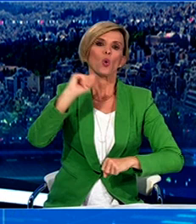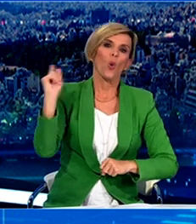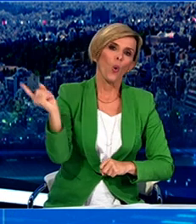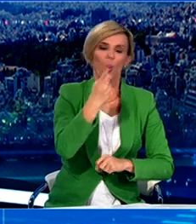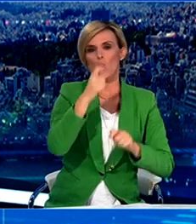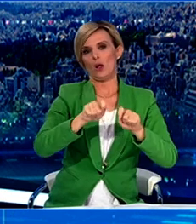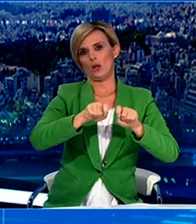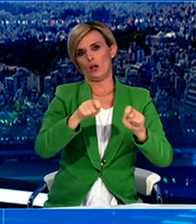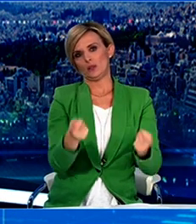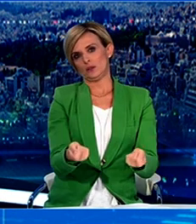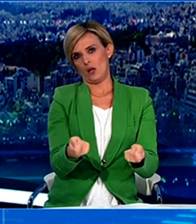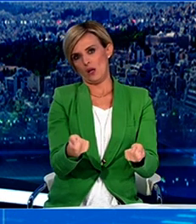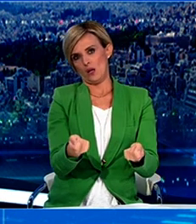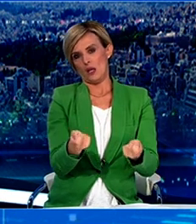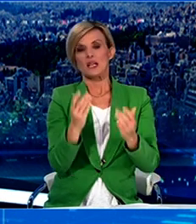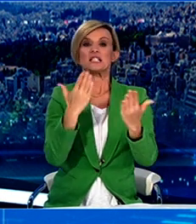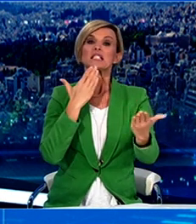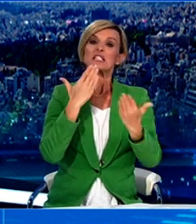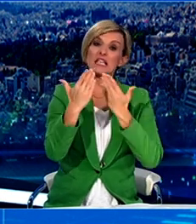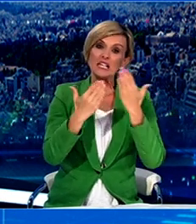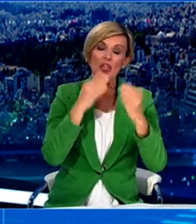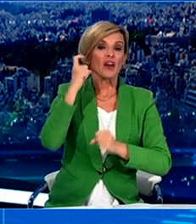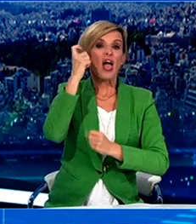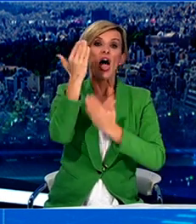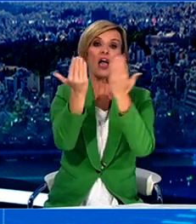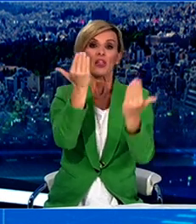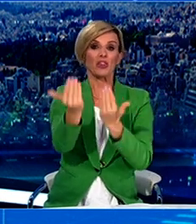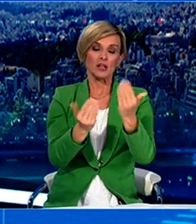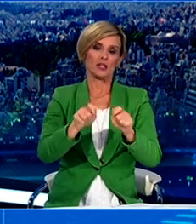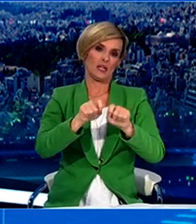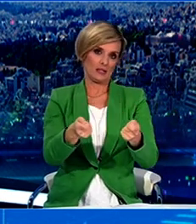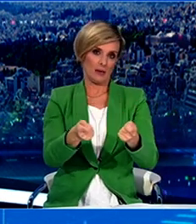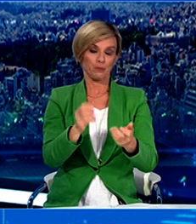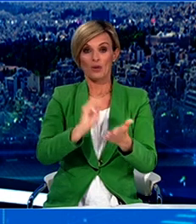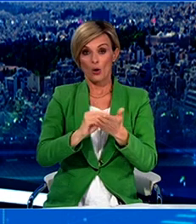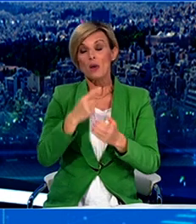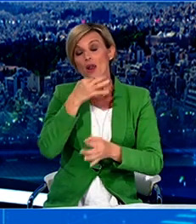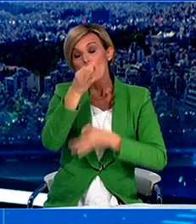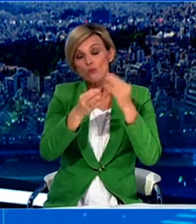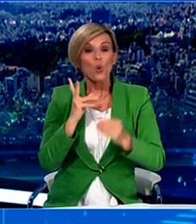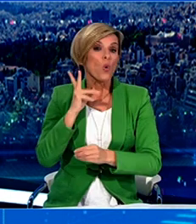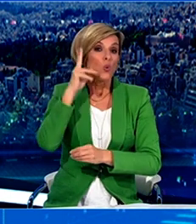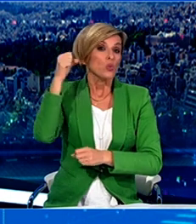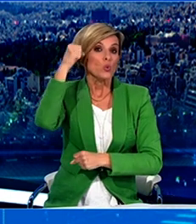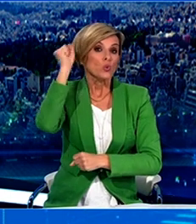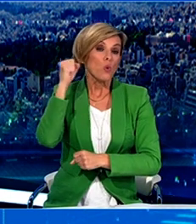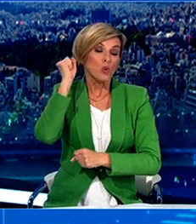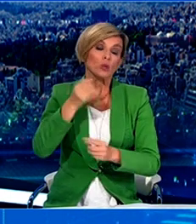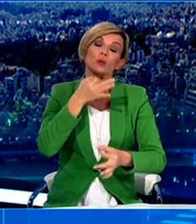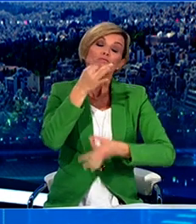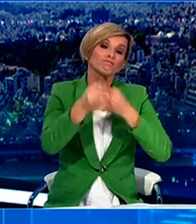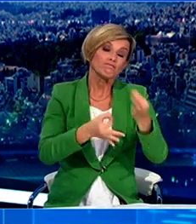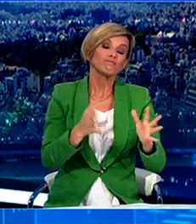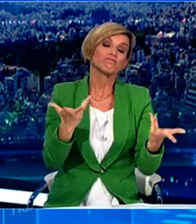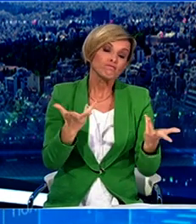λοιπές παραστατικές τέχνες, τα συνέδρια και τις εκθέσεις. Ειδικά για τα κομμωτήρια, θέλουμε να το τονίσουμε, θα μας το αναλύσει και ο κύριος